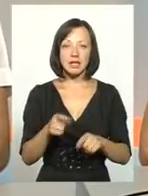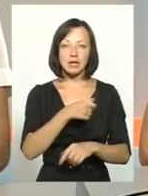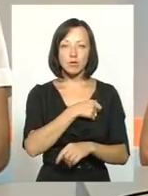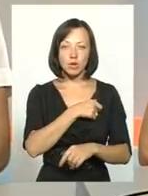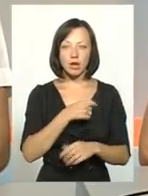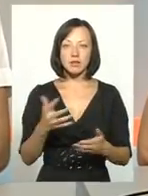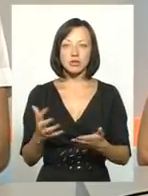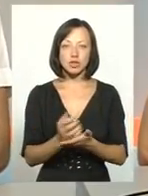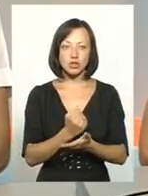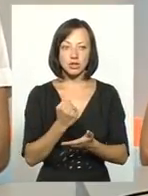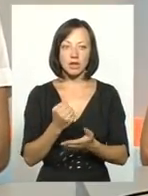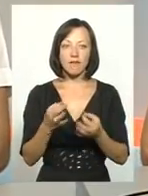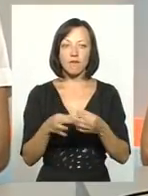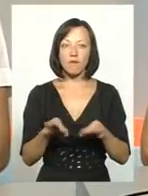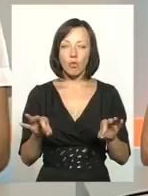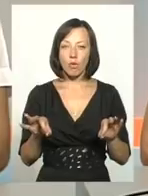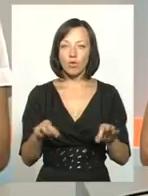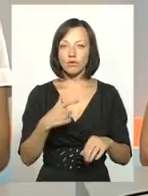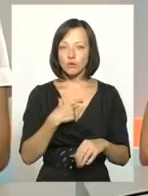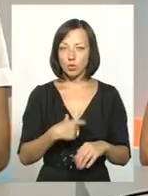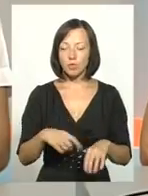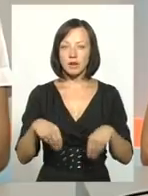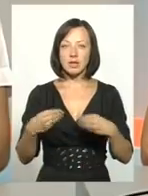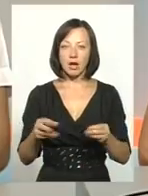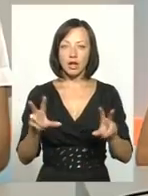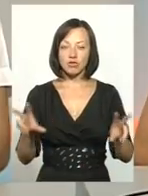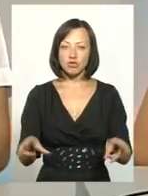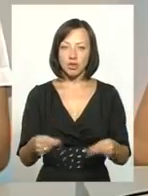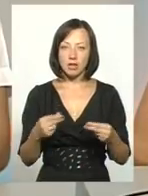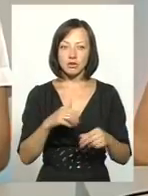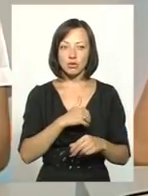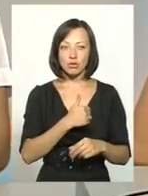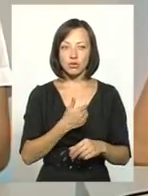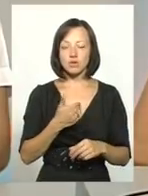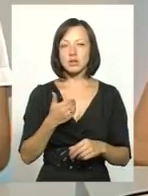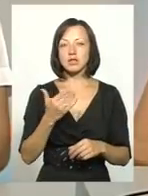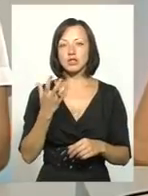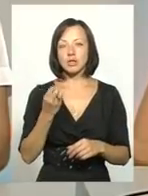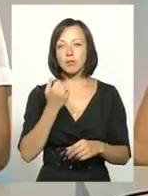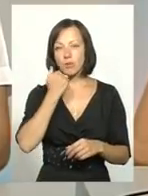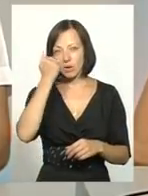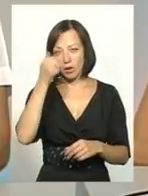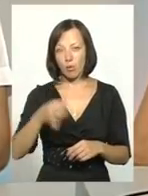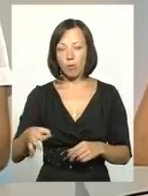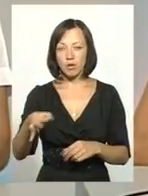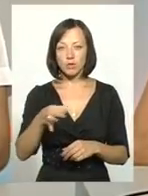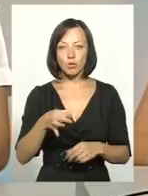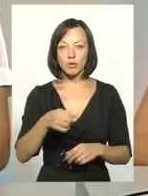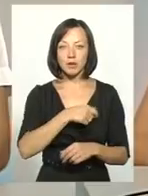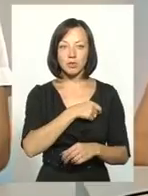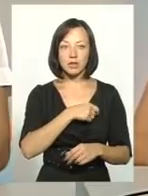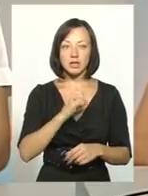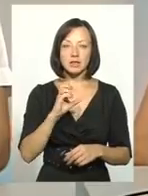знайшли волю у собі, і вони дали шанс, і я хочу, як би, принагідно десь подякувати обласному депутату